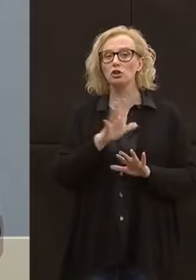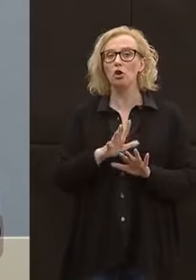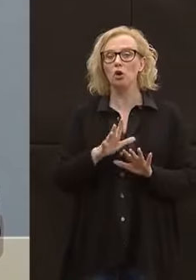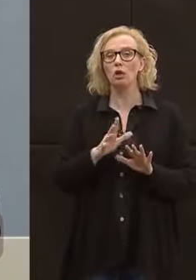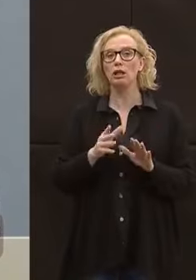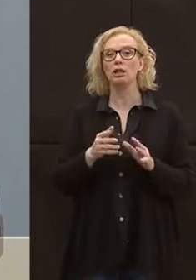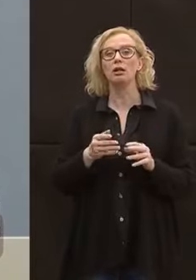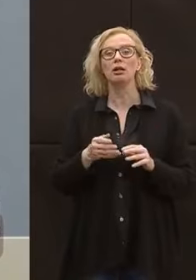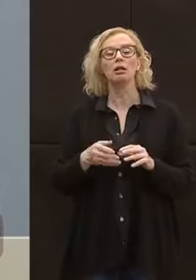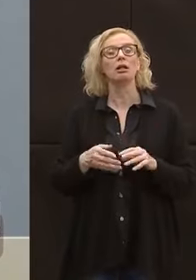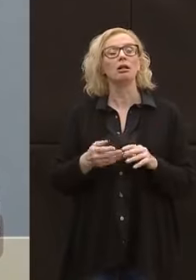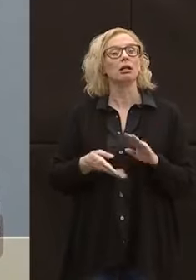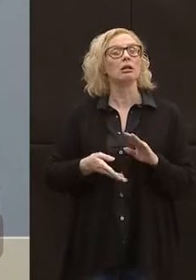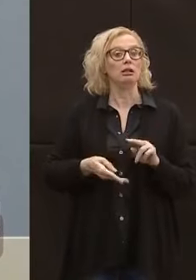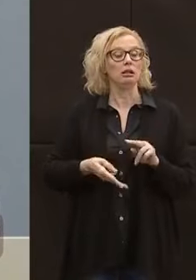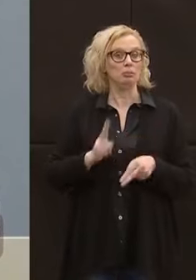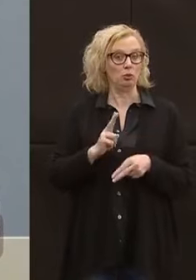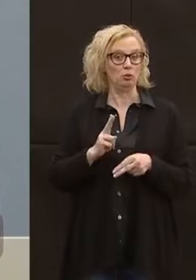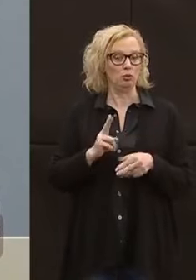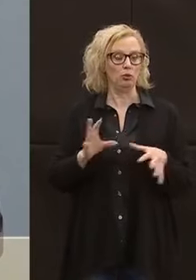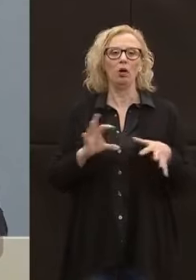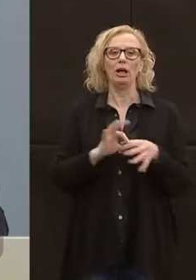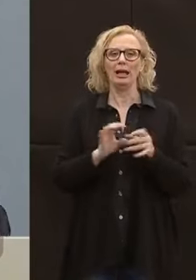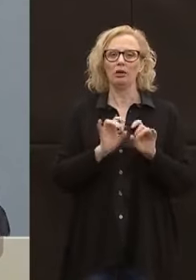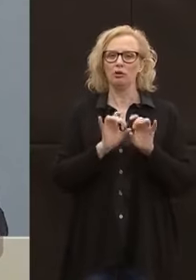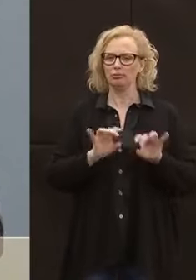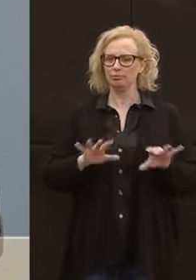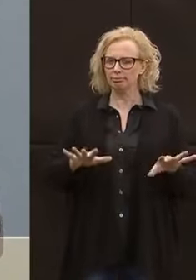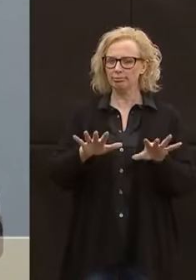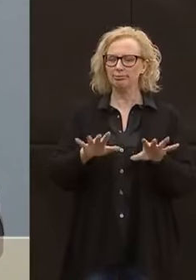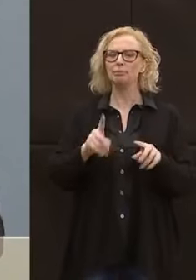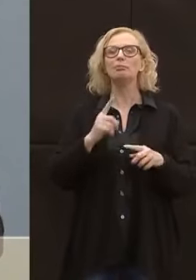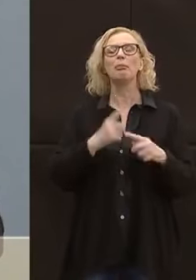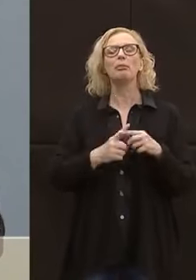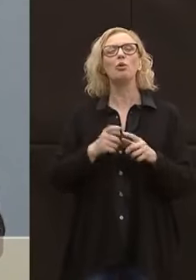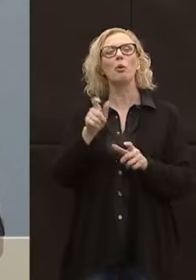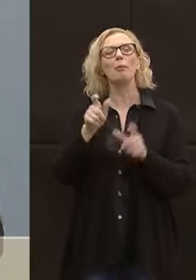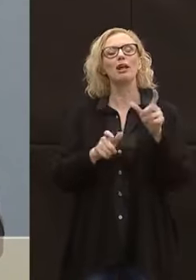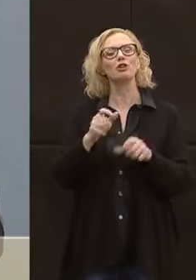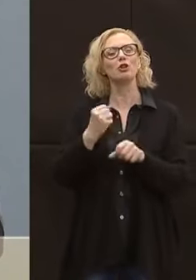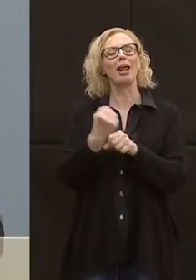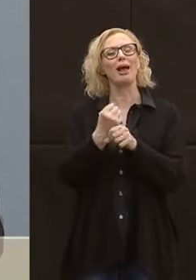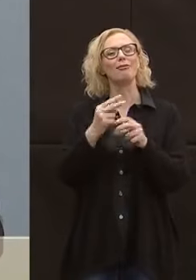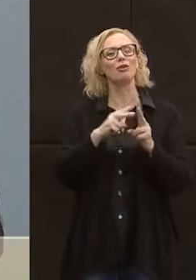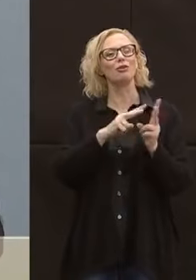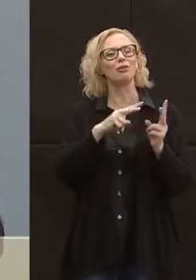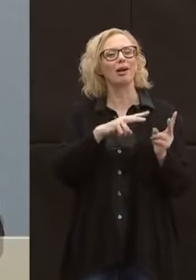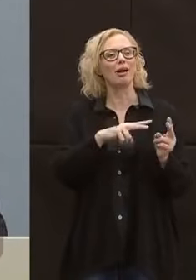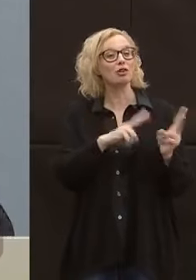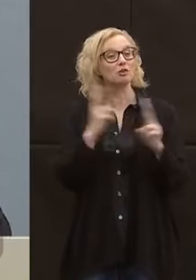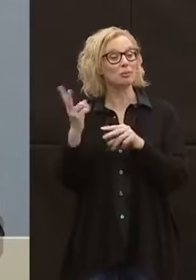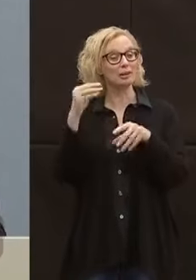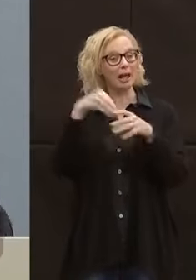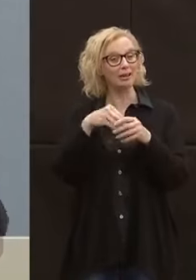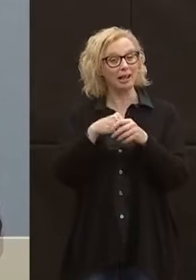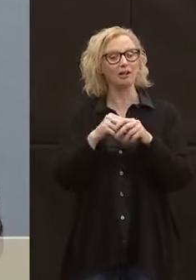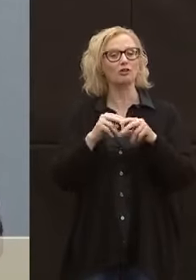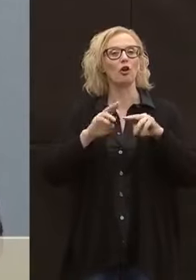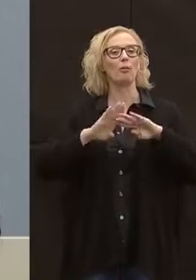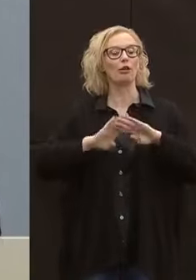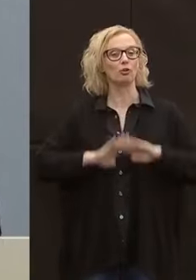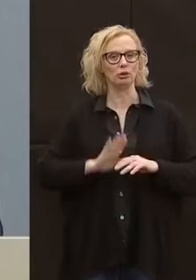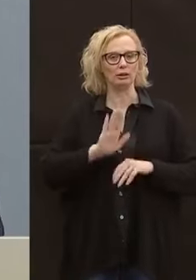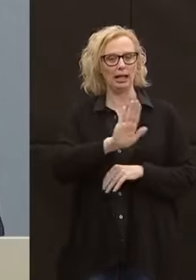sanitario epidemiologico, ma anche a tutela del personale a cui viene fatto questo test. Si parte col